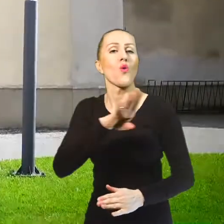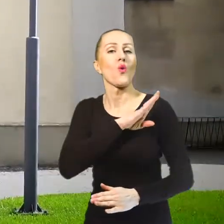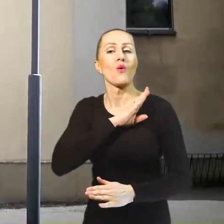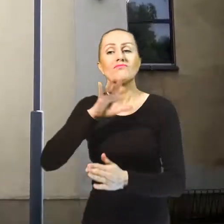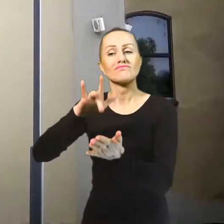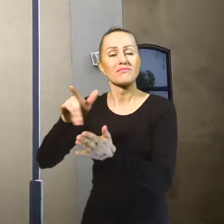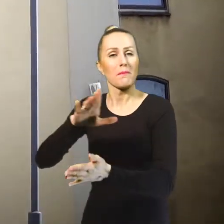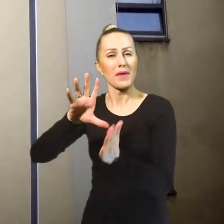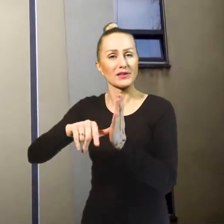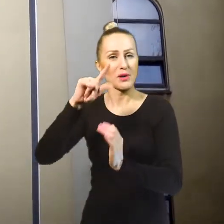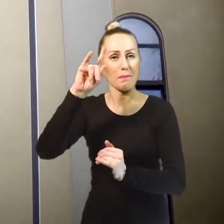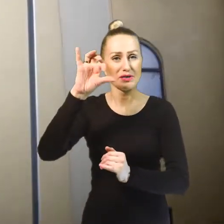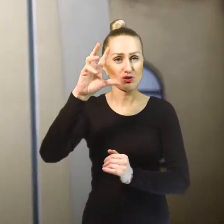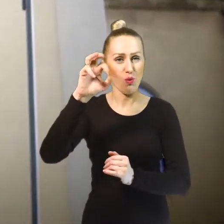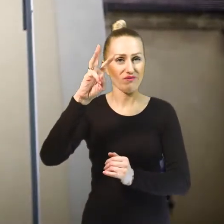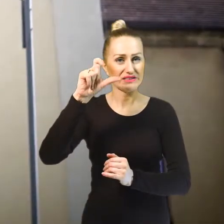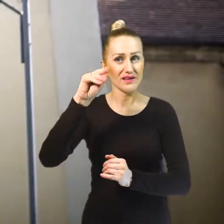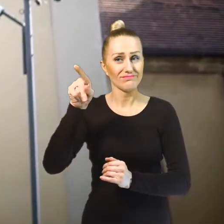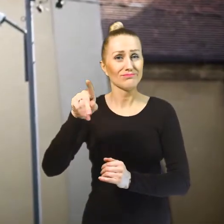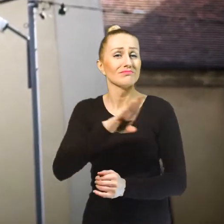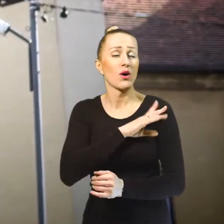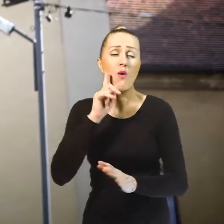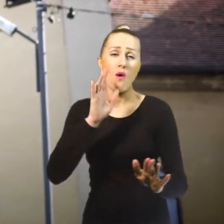Naliczono ponad 100 poległych parafian.